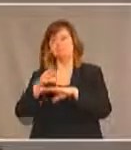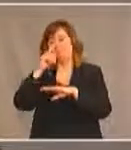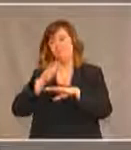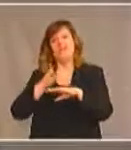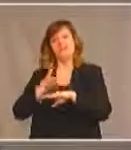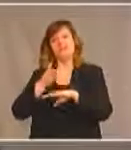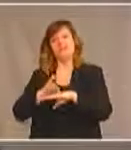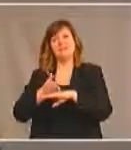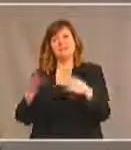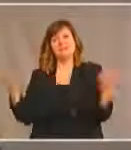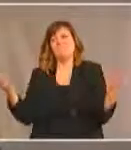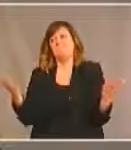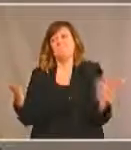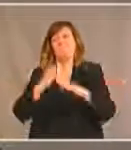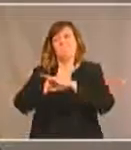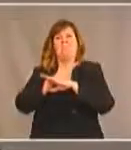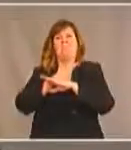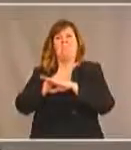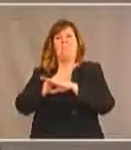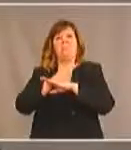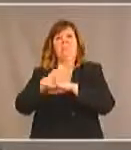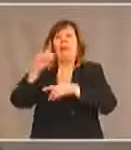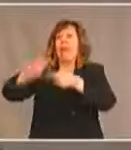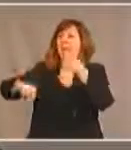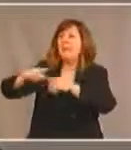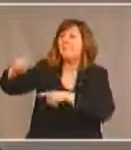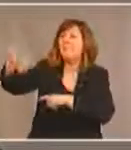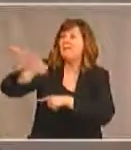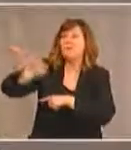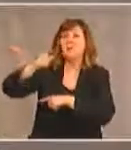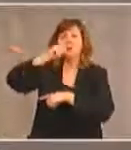elle ne pouvait pas sortir ses amis ne pouvaient pas y entrer